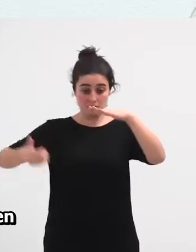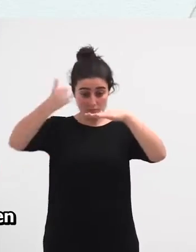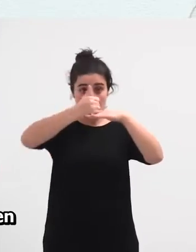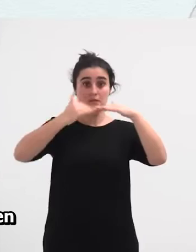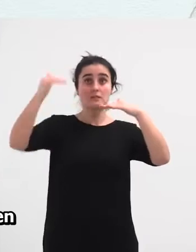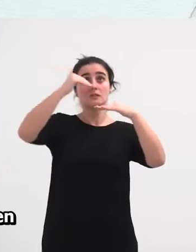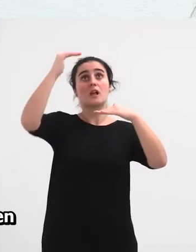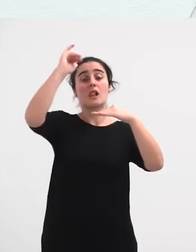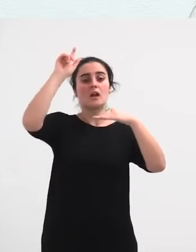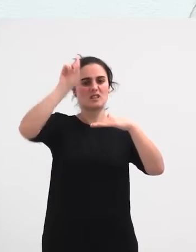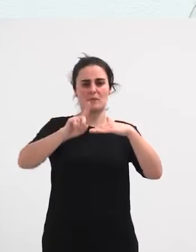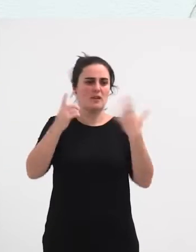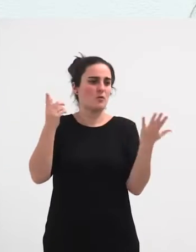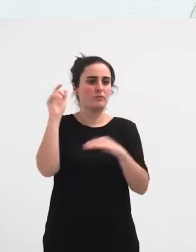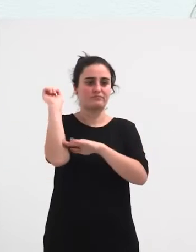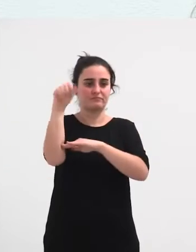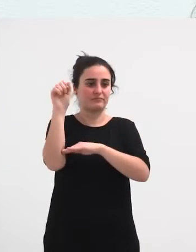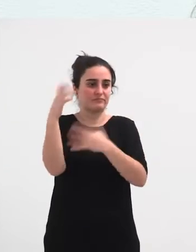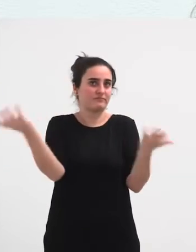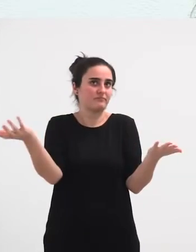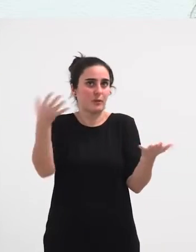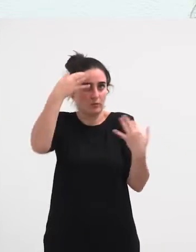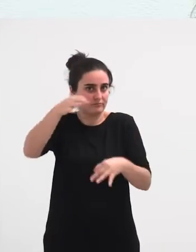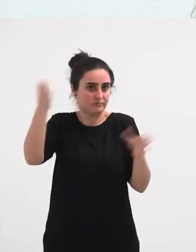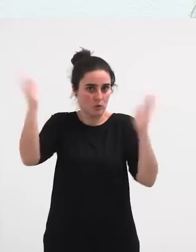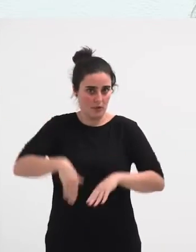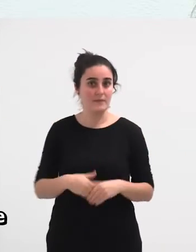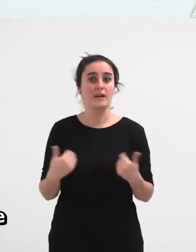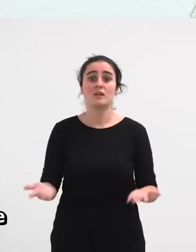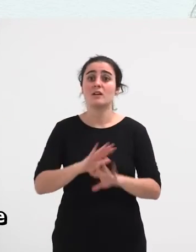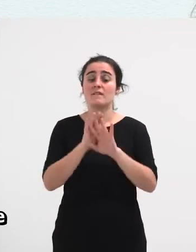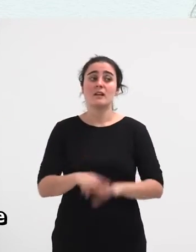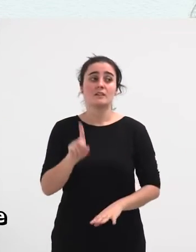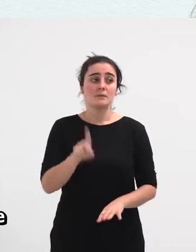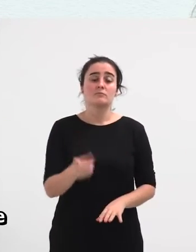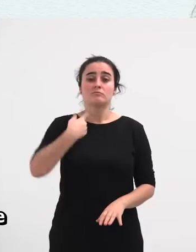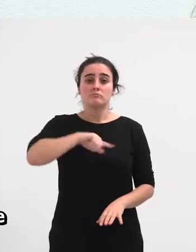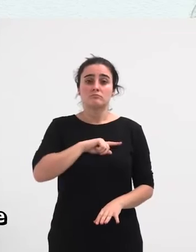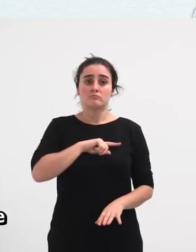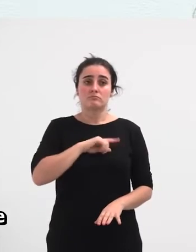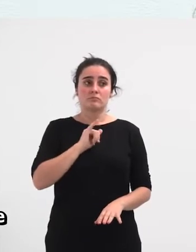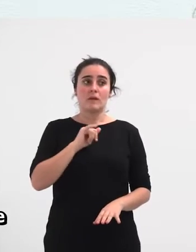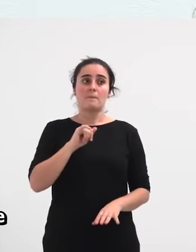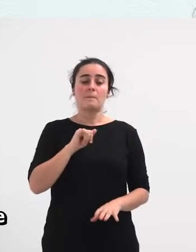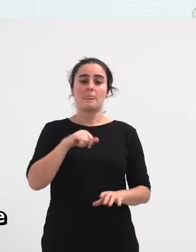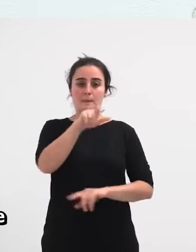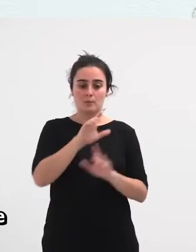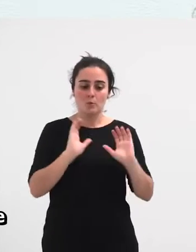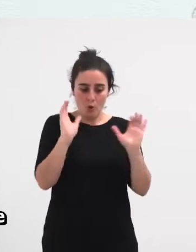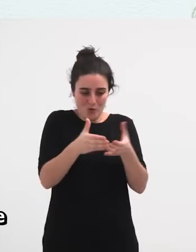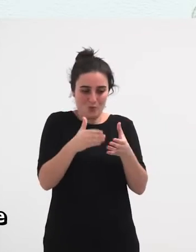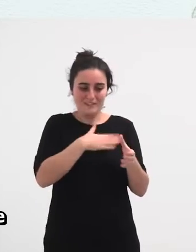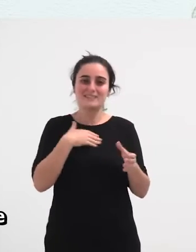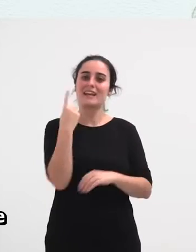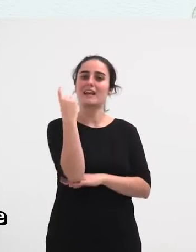deskredito oso handi bat, bai erunen eta bai ondarribian. Hordun, eta gero, alarde parekide eta kokide, kerez dute